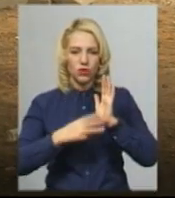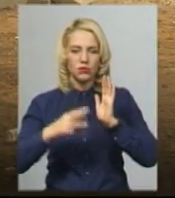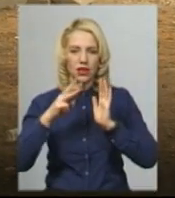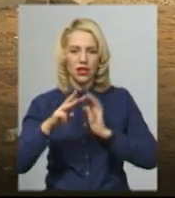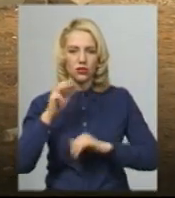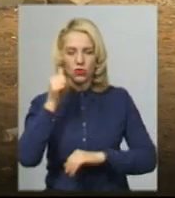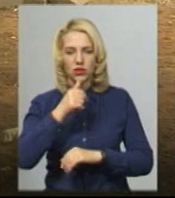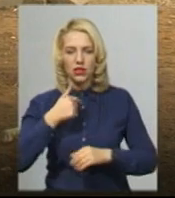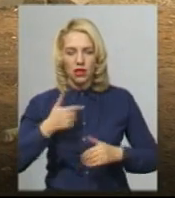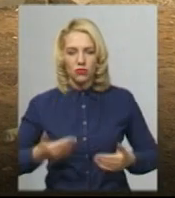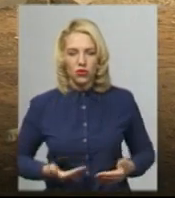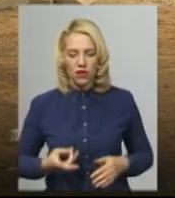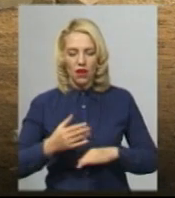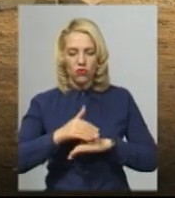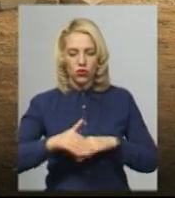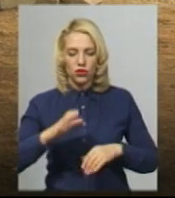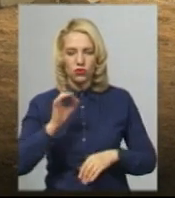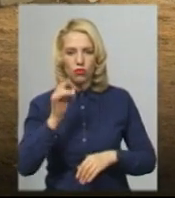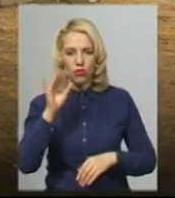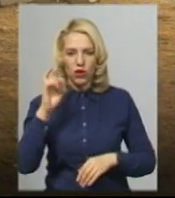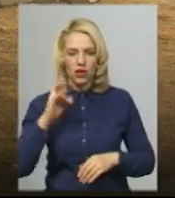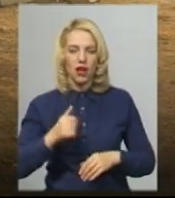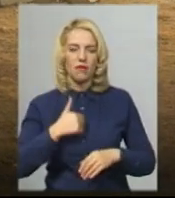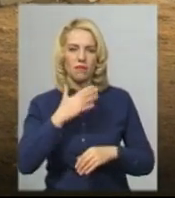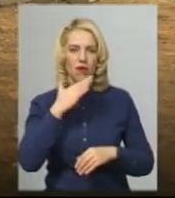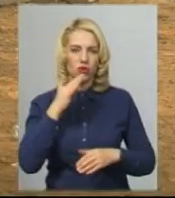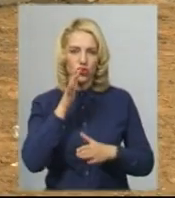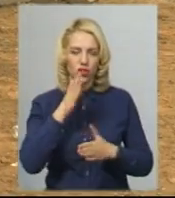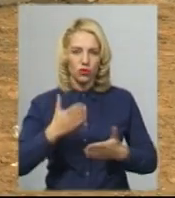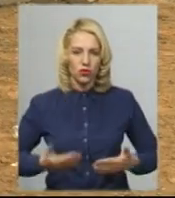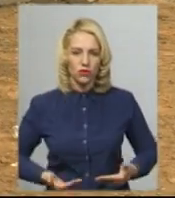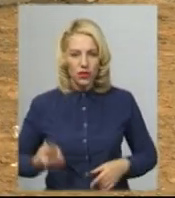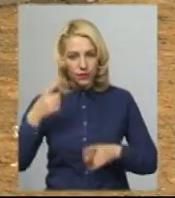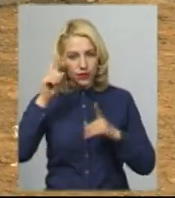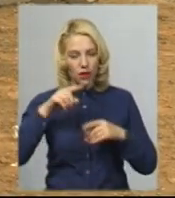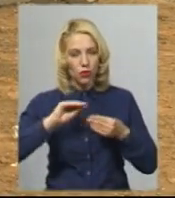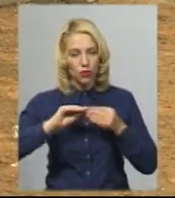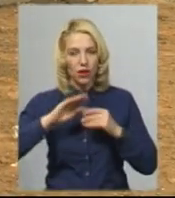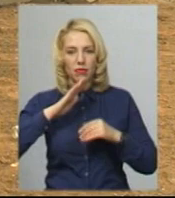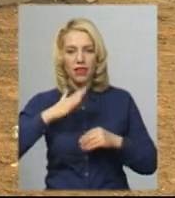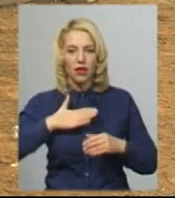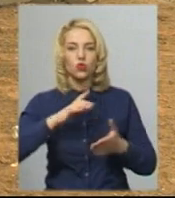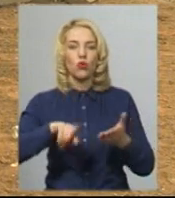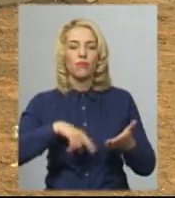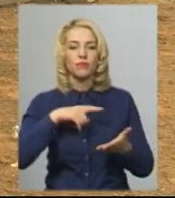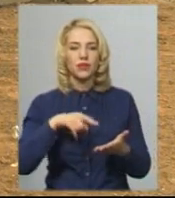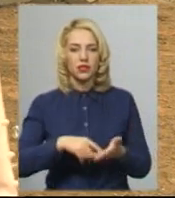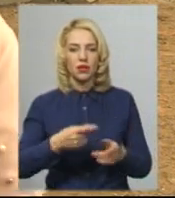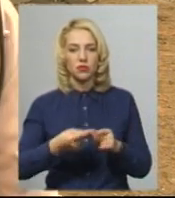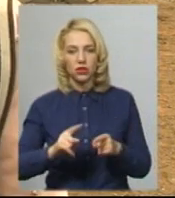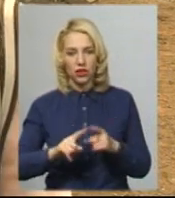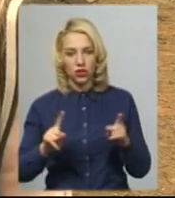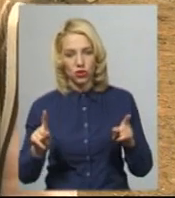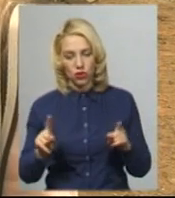я вже тут живу, досі таки тривалий відрізок часу. Знаючи проблеми нашого міста, про те, що